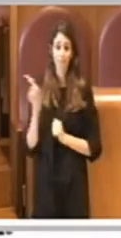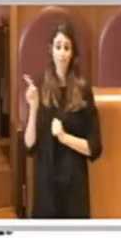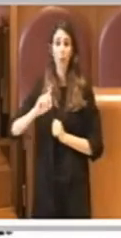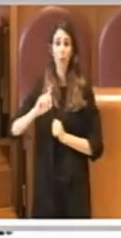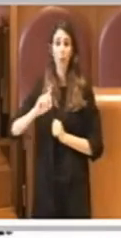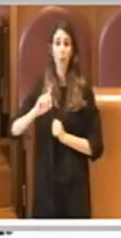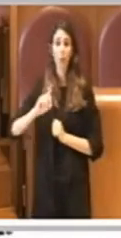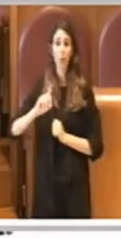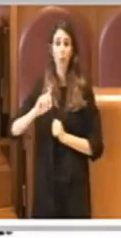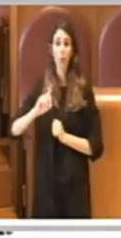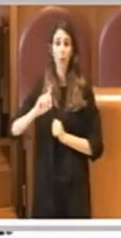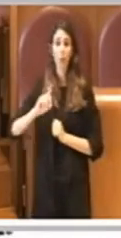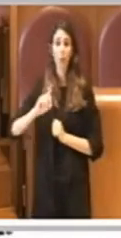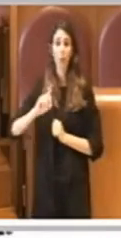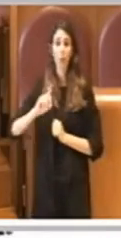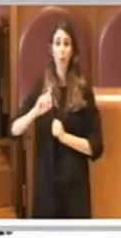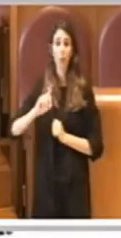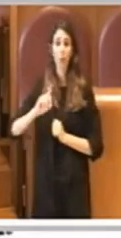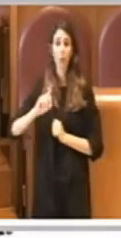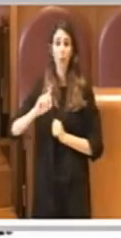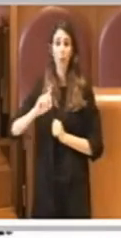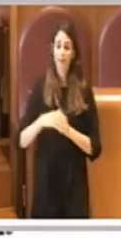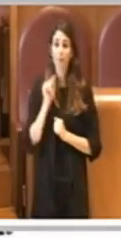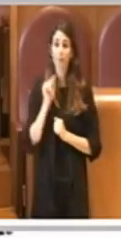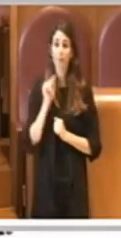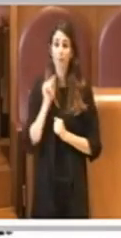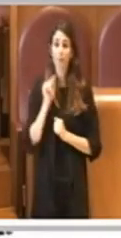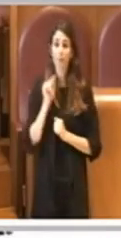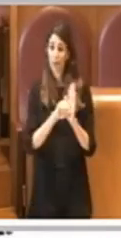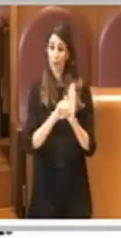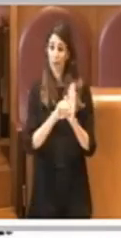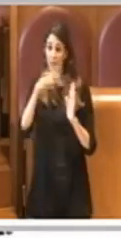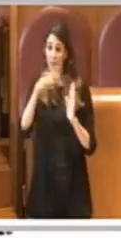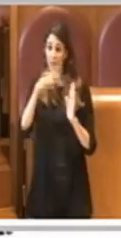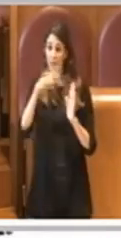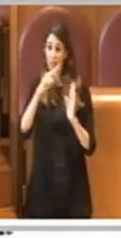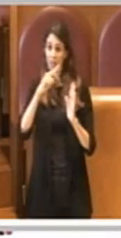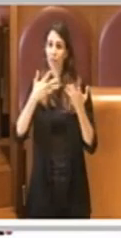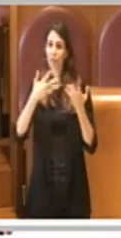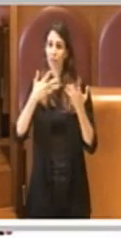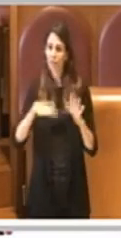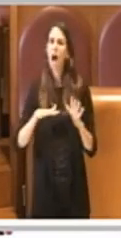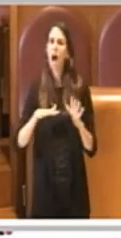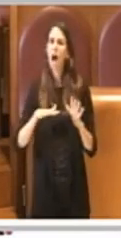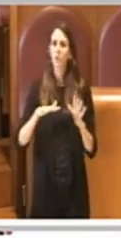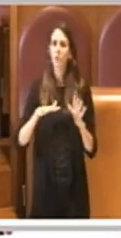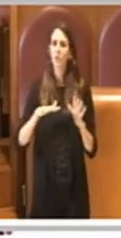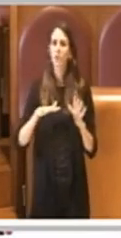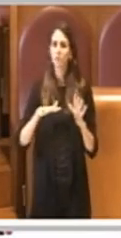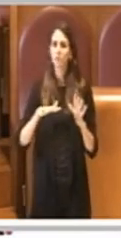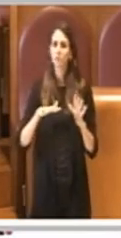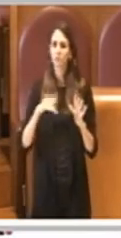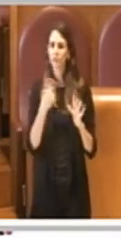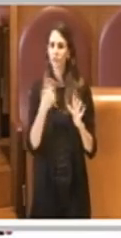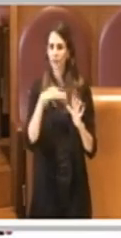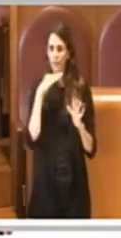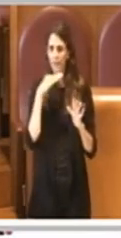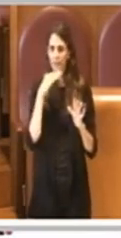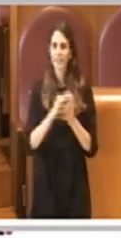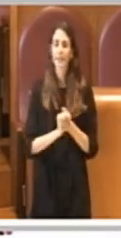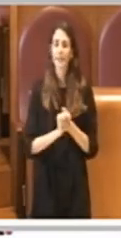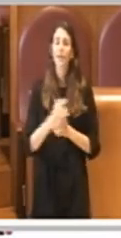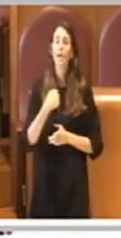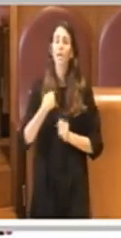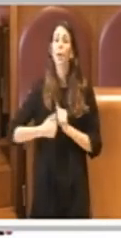Direi che già la sua lettura ha perspicuamente rappresentato quanto era nelle intenzioni mie come prima